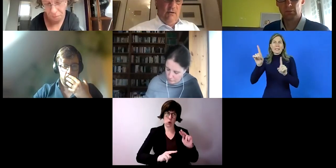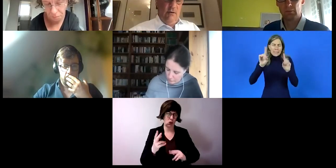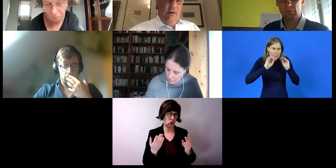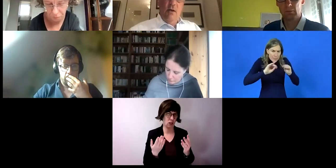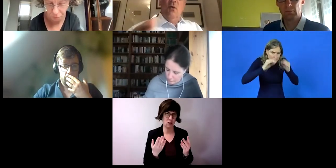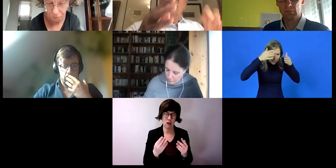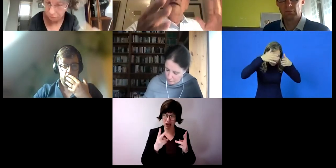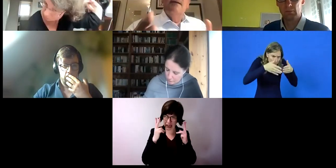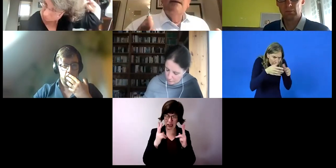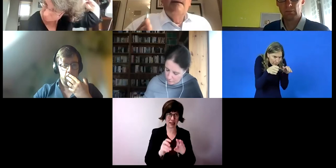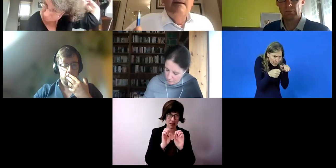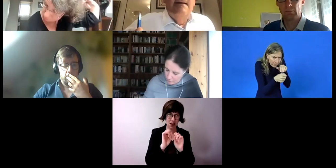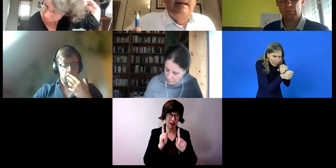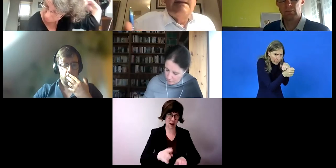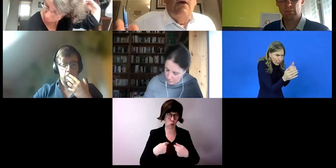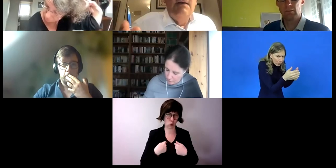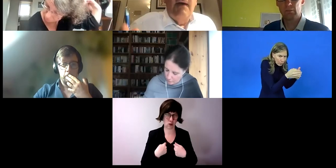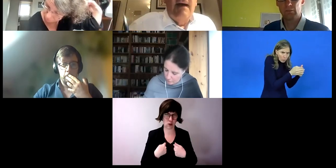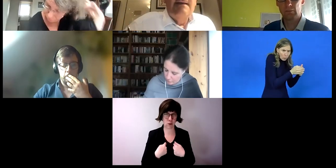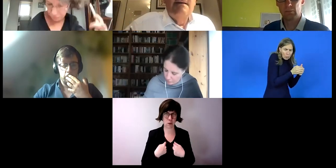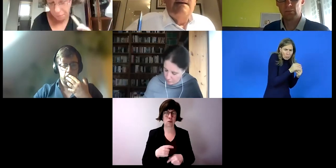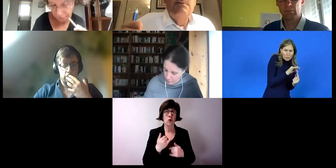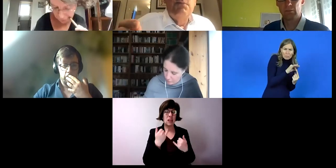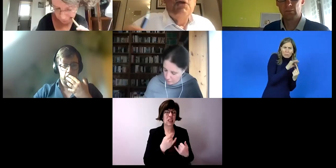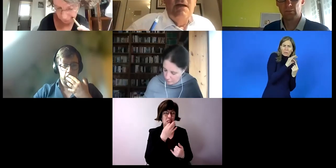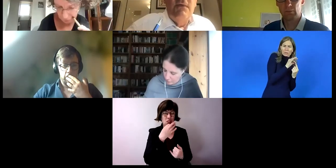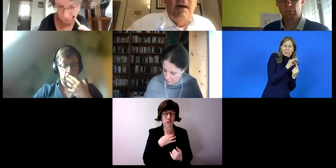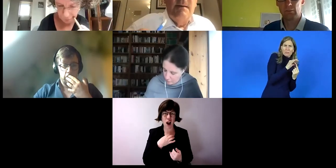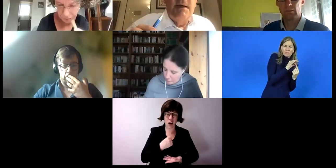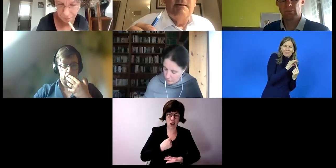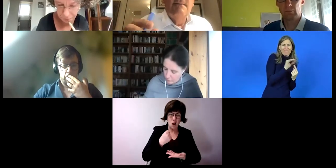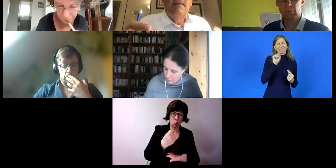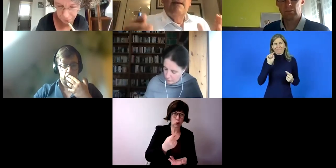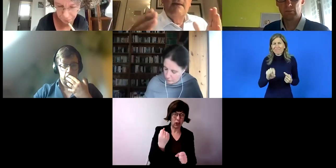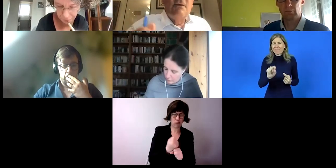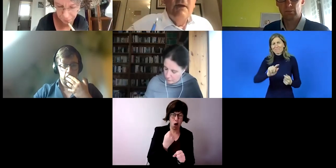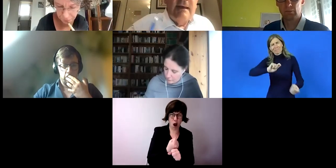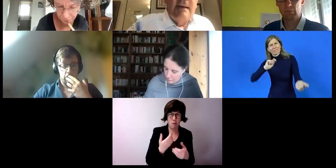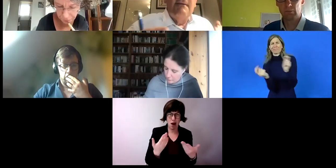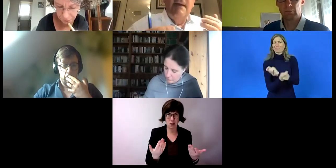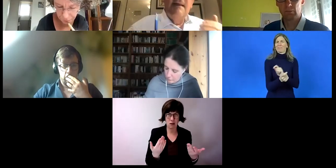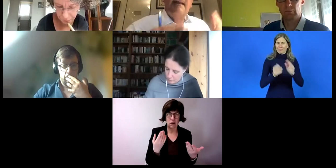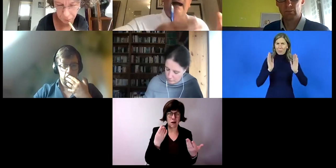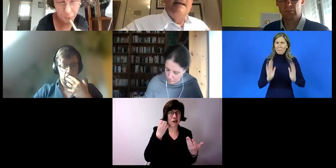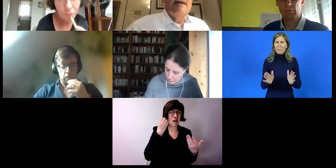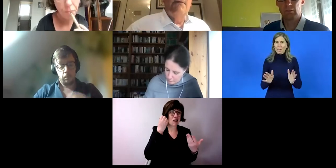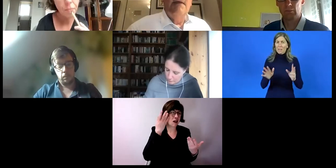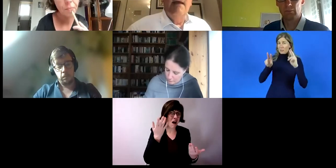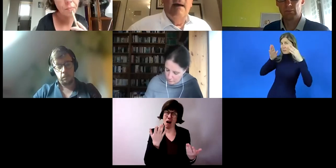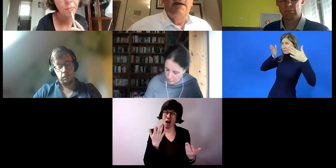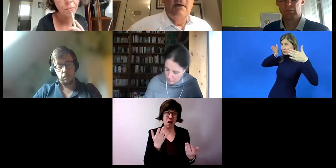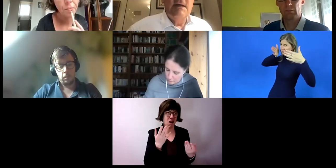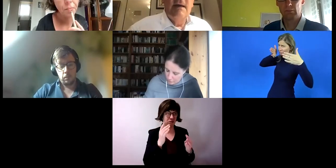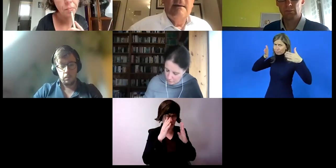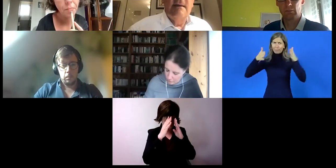Richtigstellung. Und jetzt auch die Frage nach dem Budget für Arbeit. Natürlich, wenn alles auf